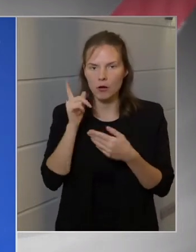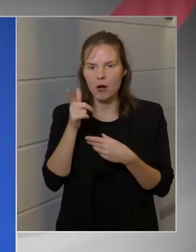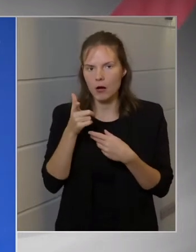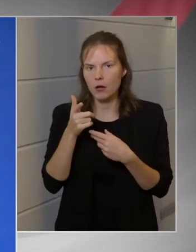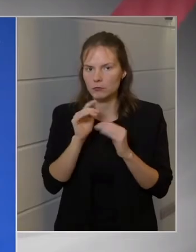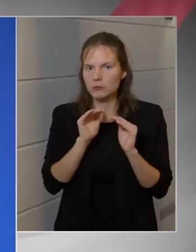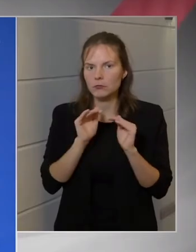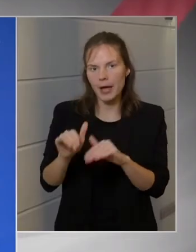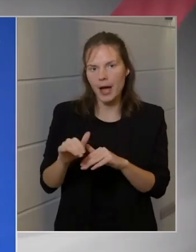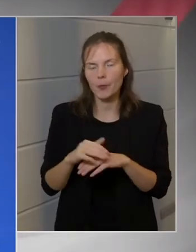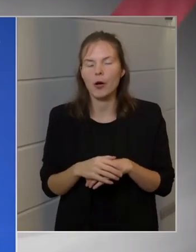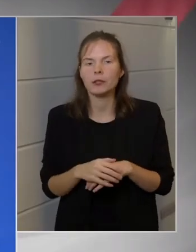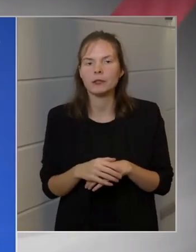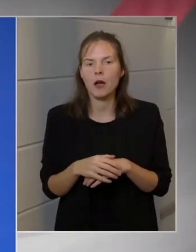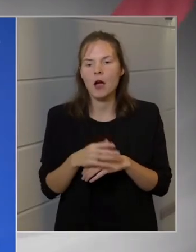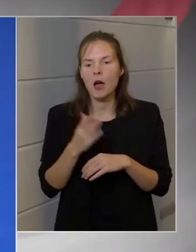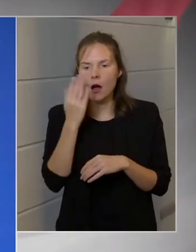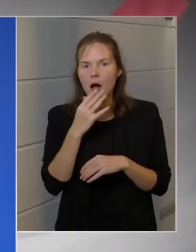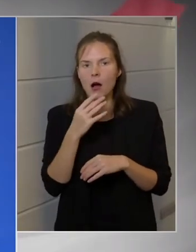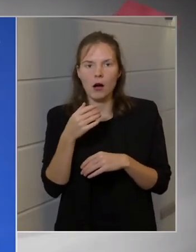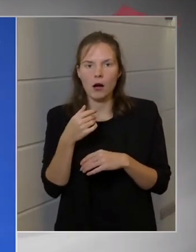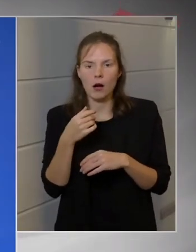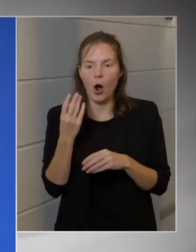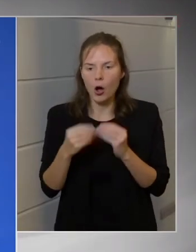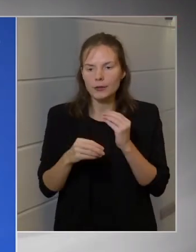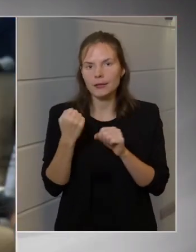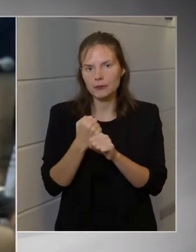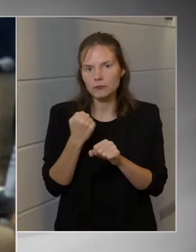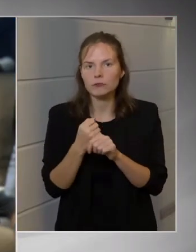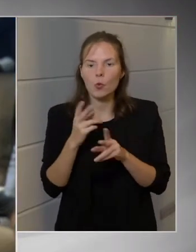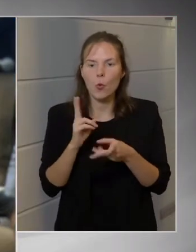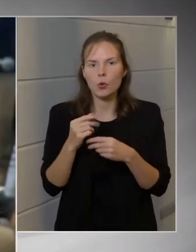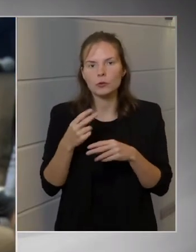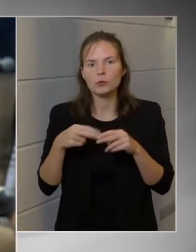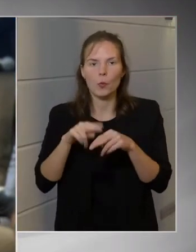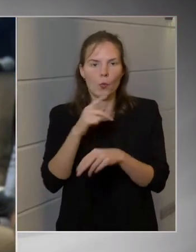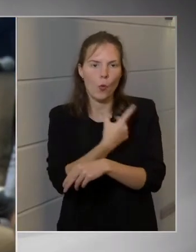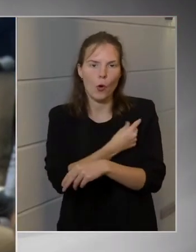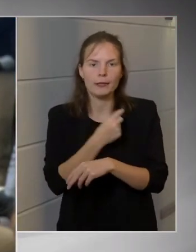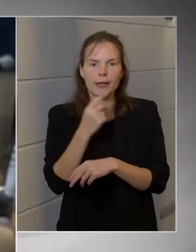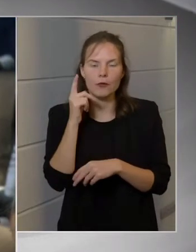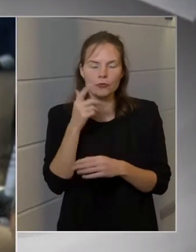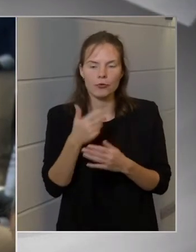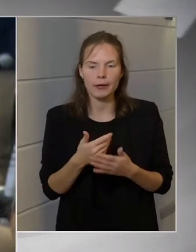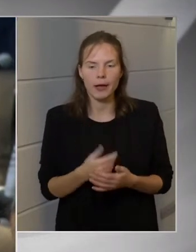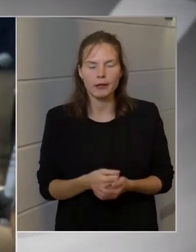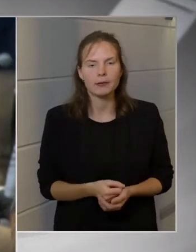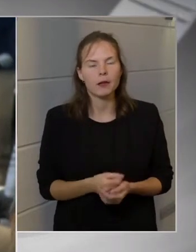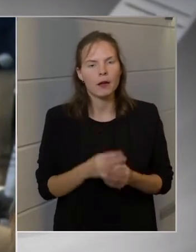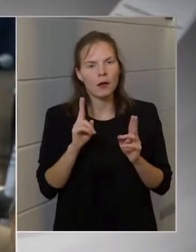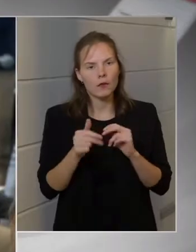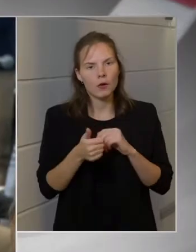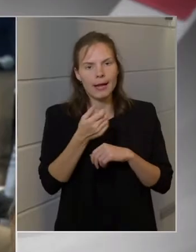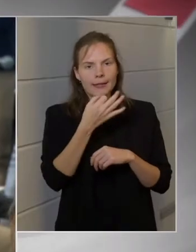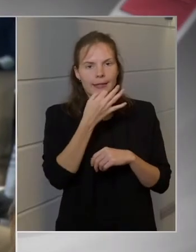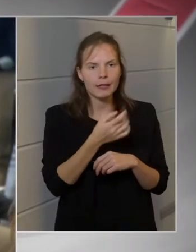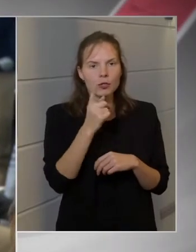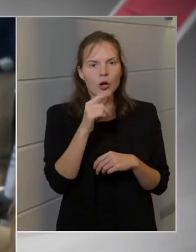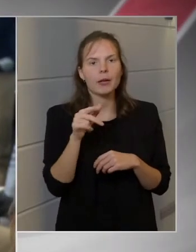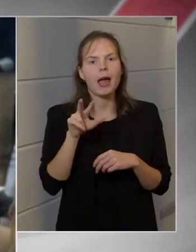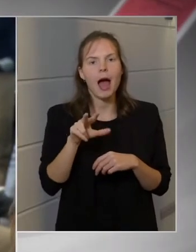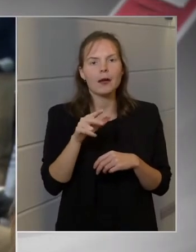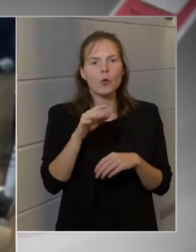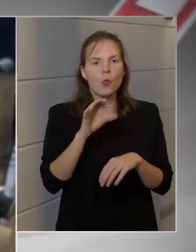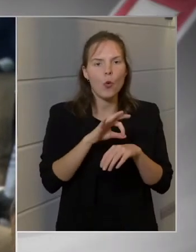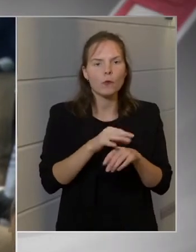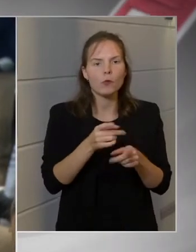számíthat, aki azért tesz, hogy magasabb legyen a magyarországi átoltottság. Van egy kérdés, amire három orvos közül egy igent, egy nemet, egy